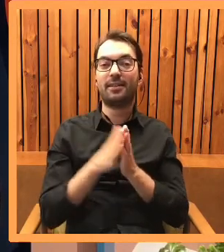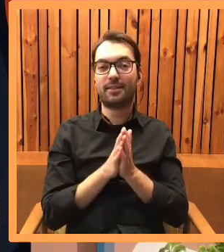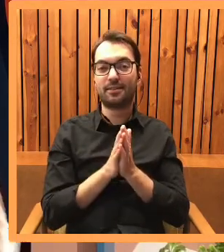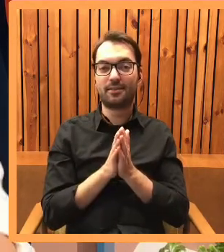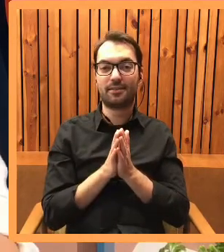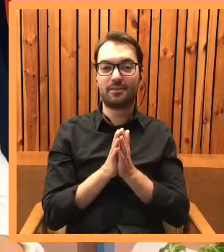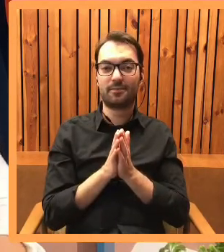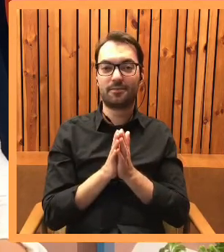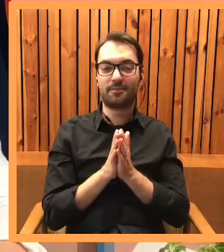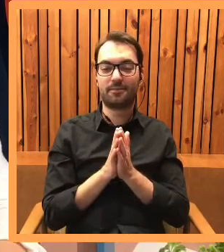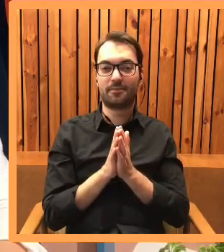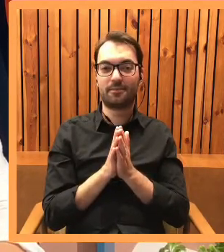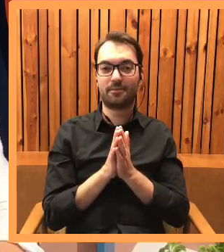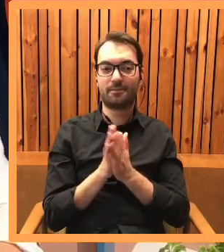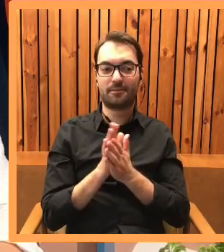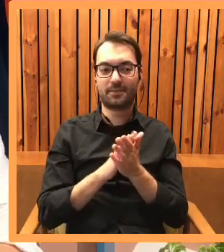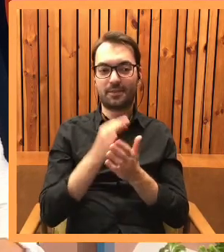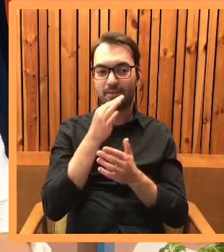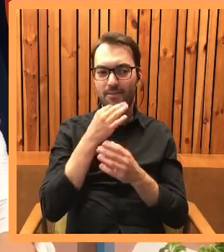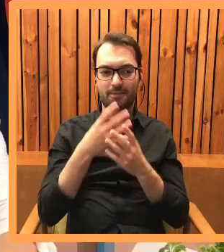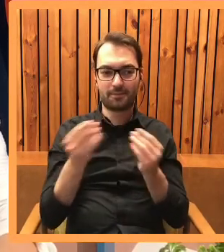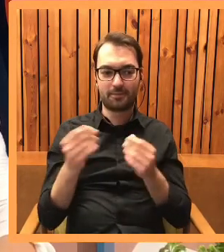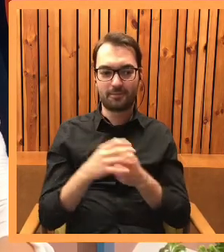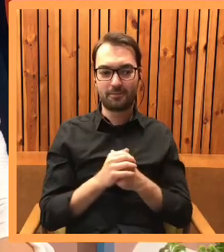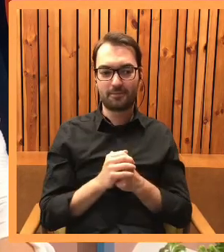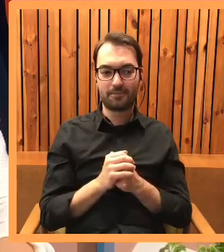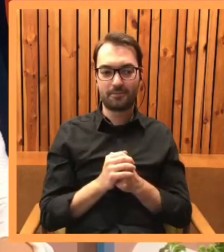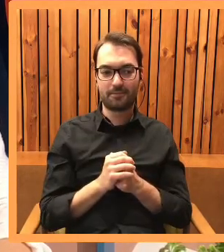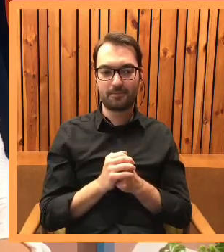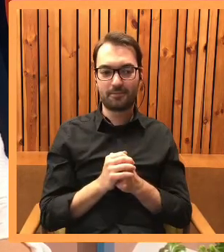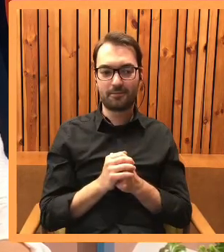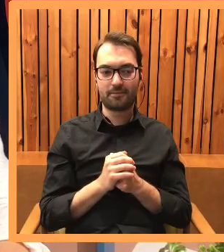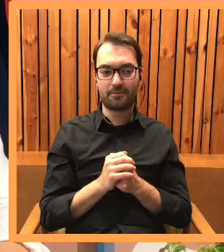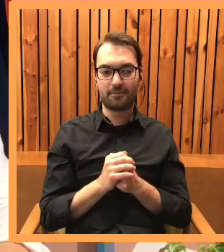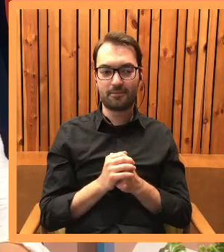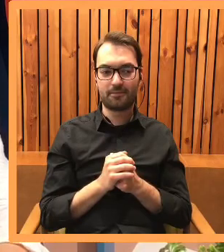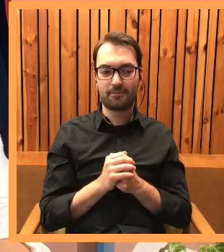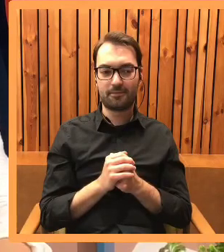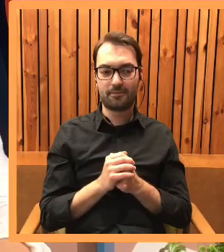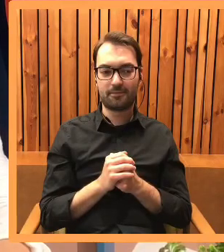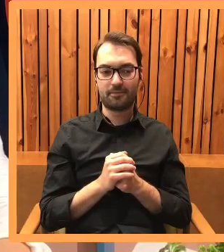to... Momencik, bo aż mi uciekło, słuchaj. Zaraz wracam do tego.